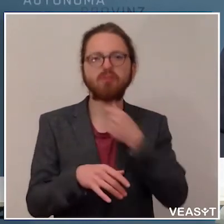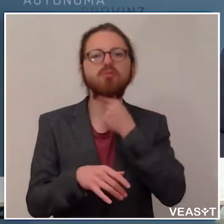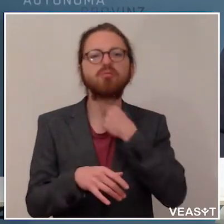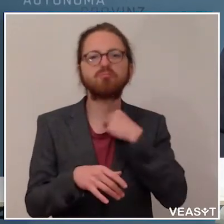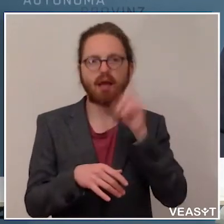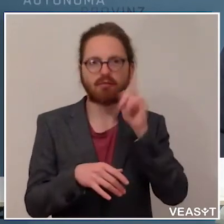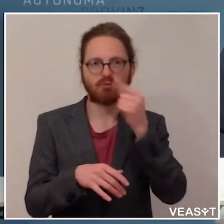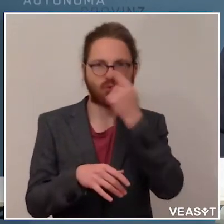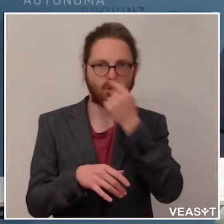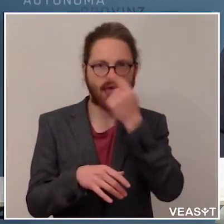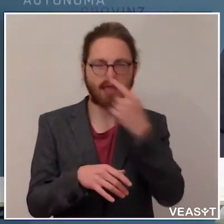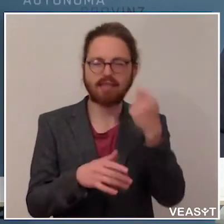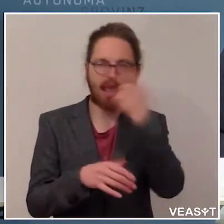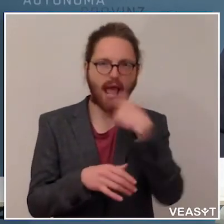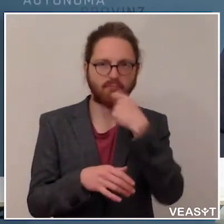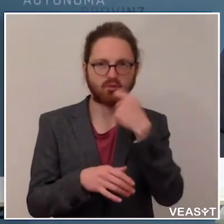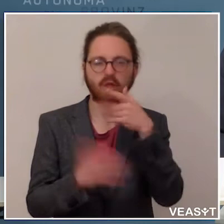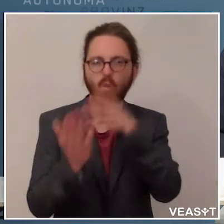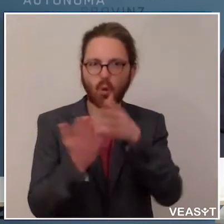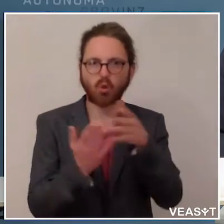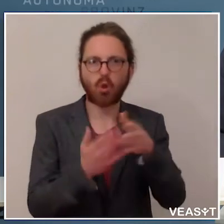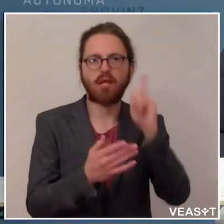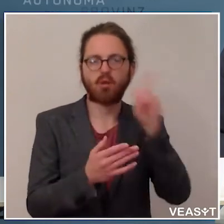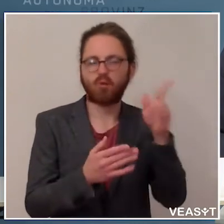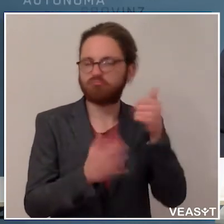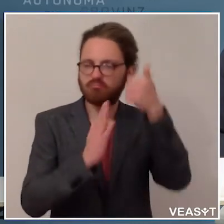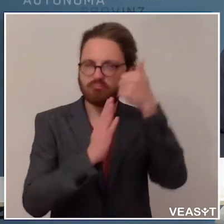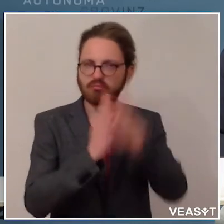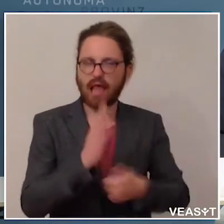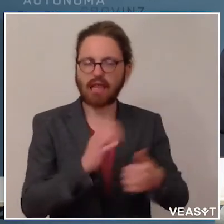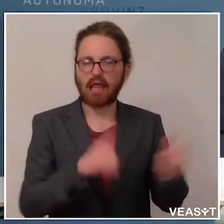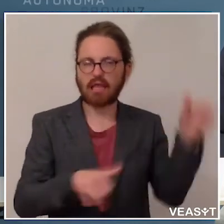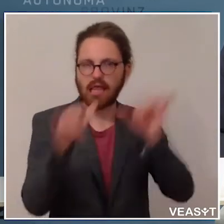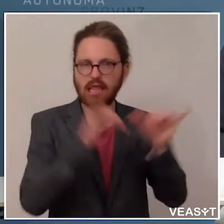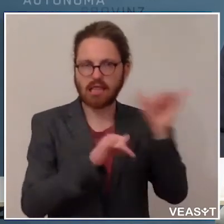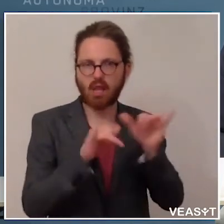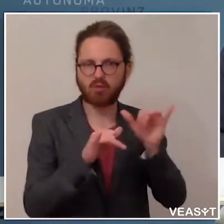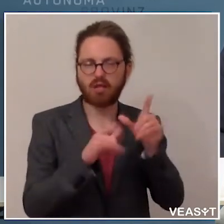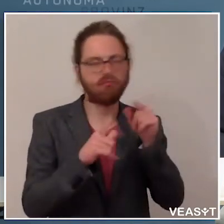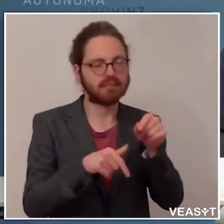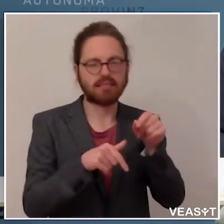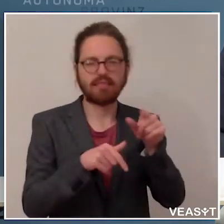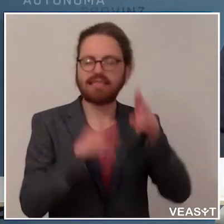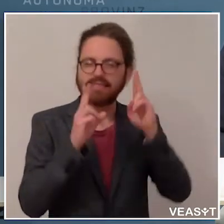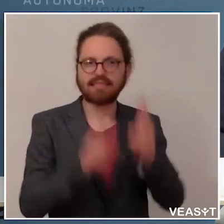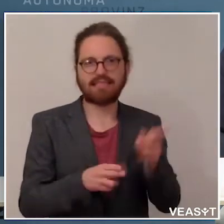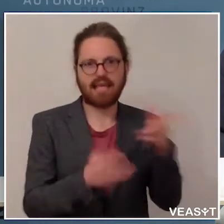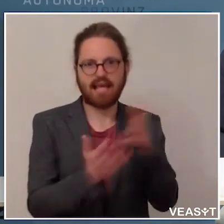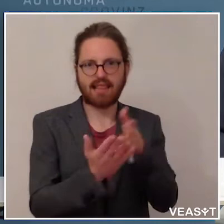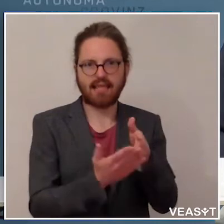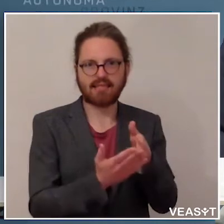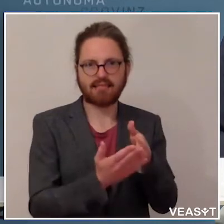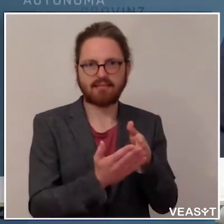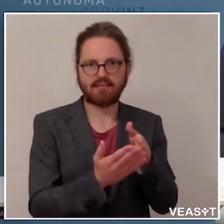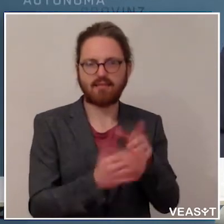kontrolliert, durchgeführt, gemäß den internationalen Standards, das sind nach wie vor die zuverlässigsten Tests, die es gibt, vor allem um die